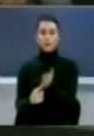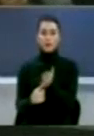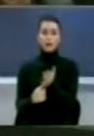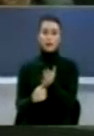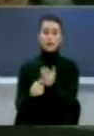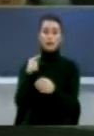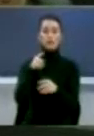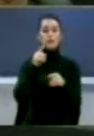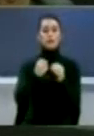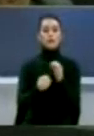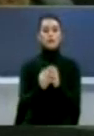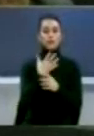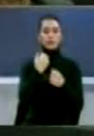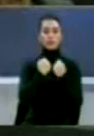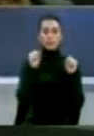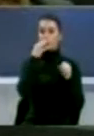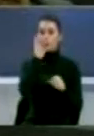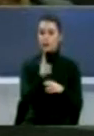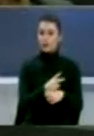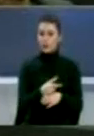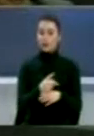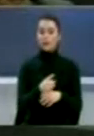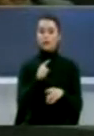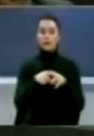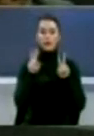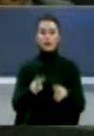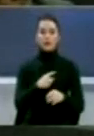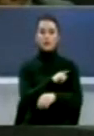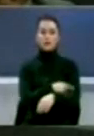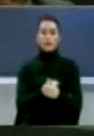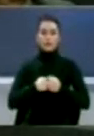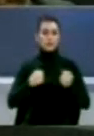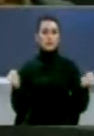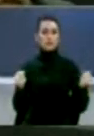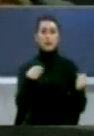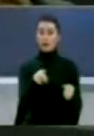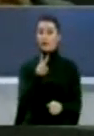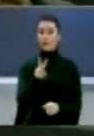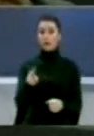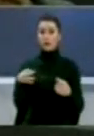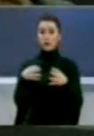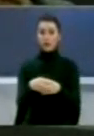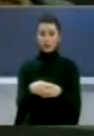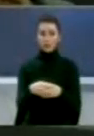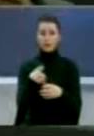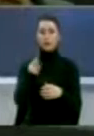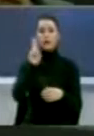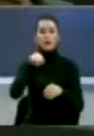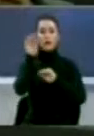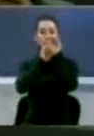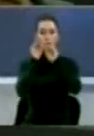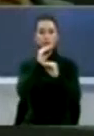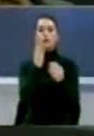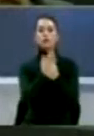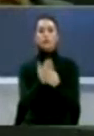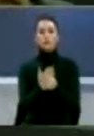zhvillimit të republikës dhe forcimit të sektorit të drejtsis Për këtër, lëvizja vetë vendosje e ka të hartuar dokumentin strategik